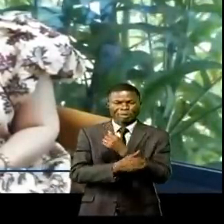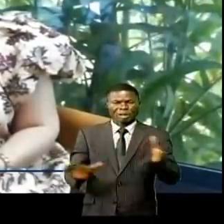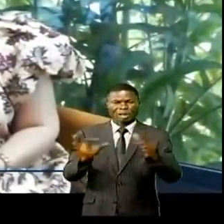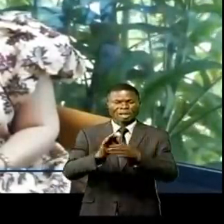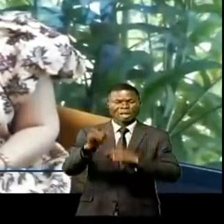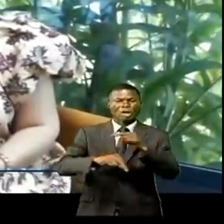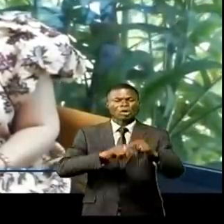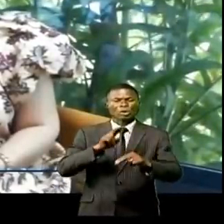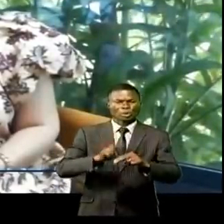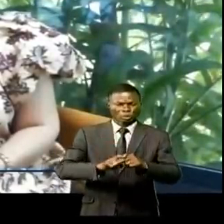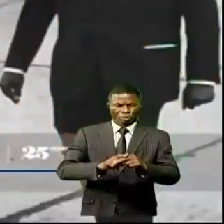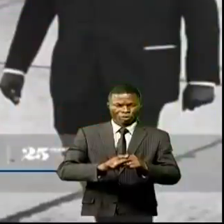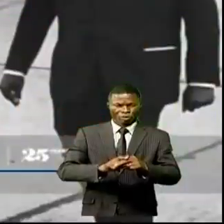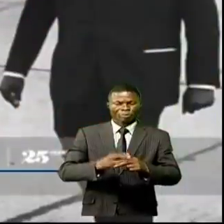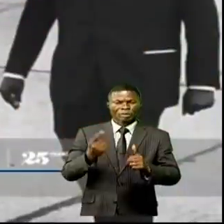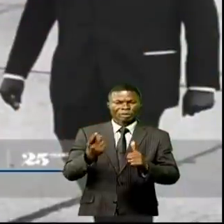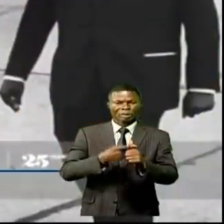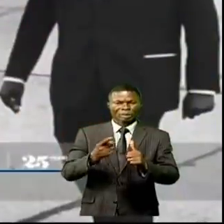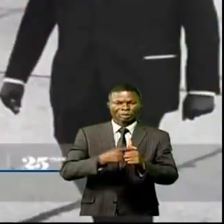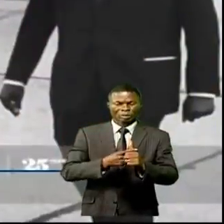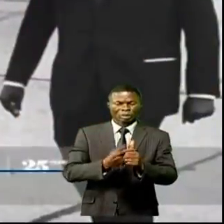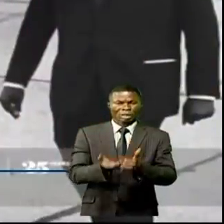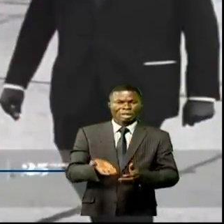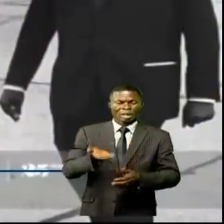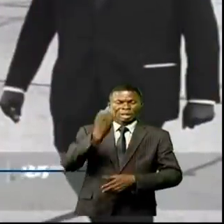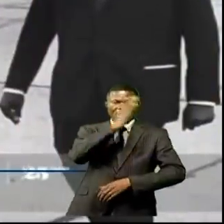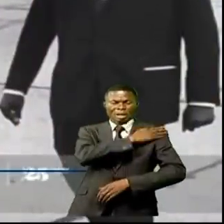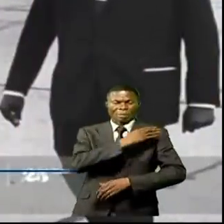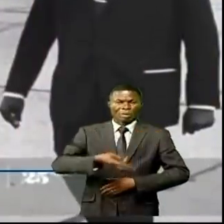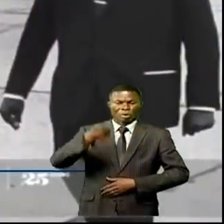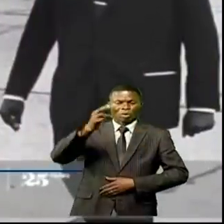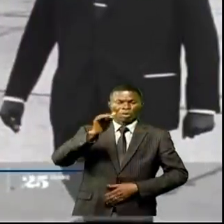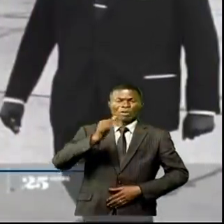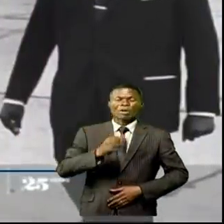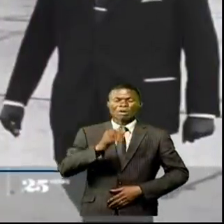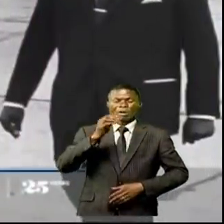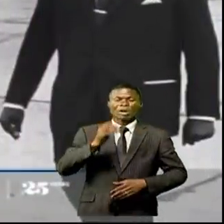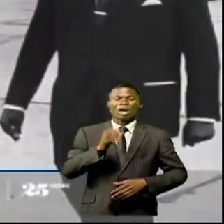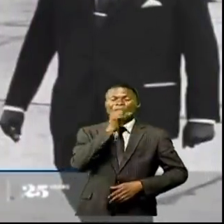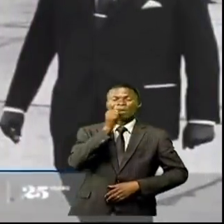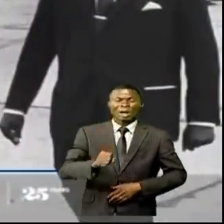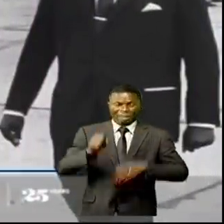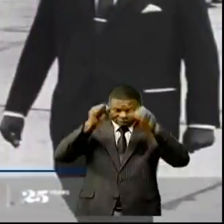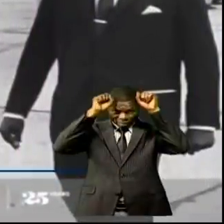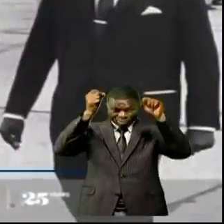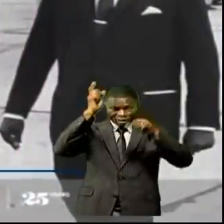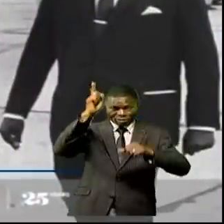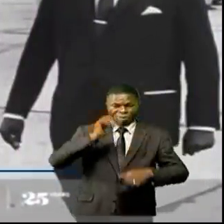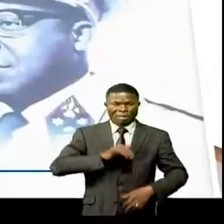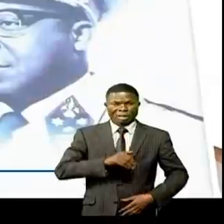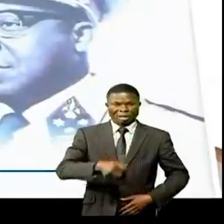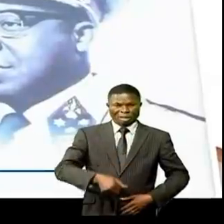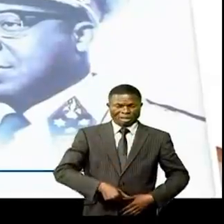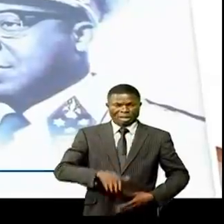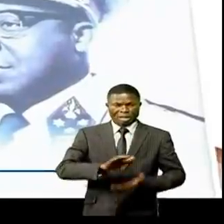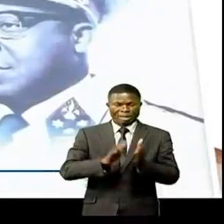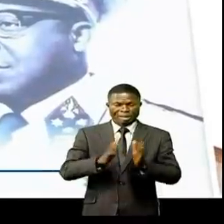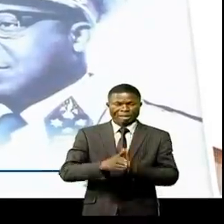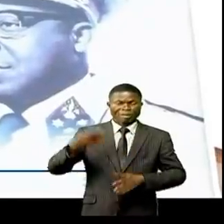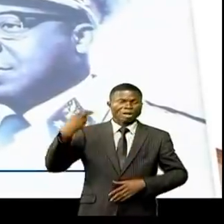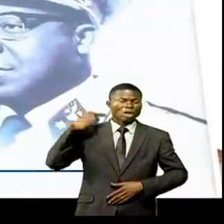nationale, notamment l'élévation du feu président Joseph Kassavoubou au rang de héros national,